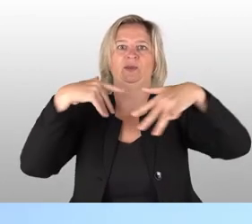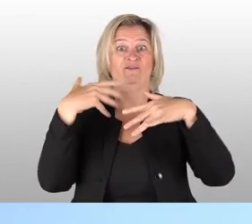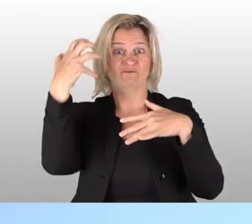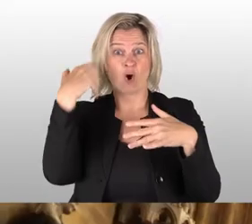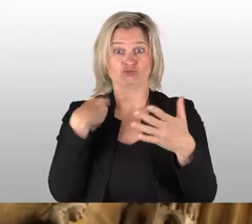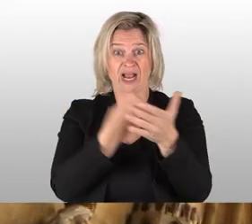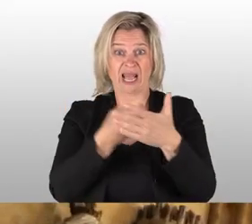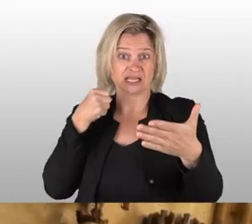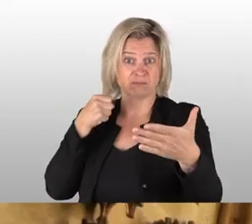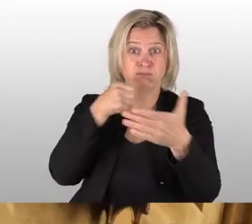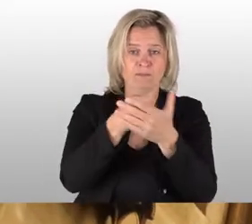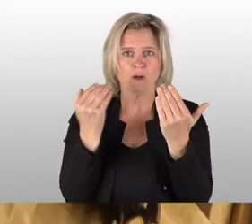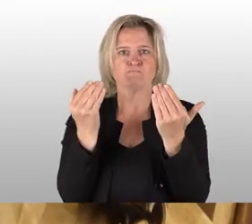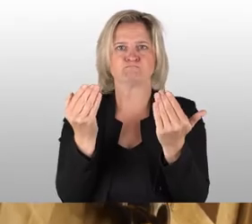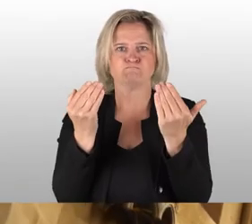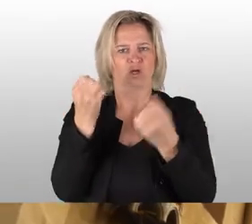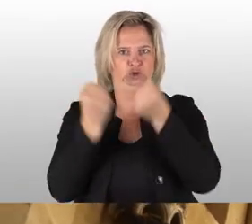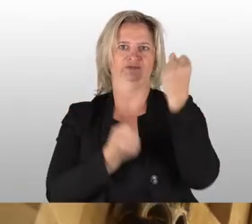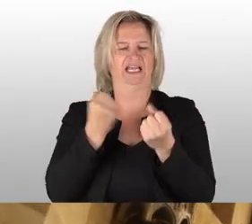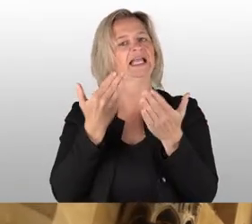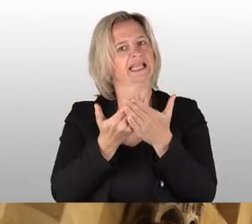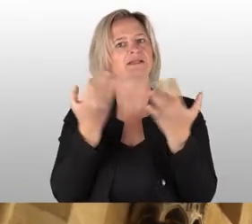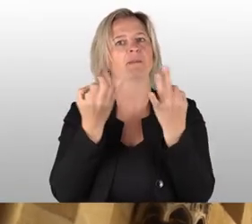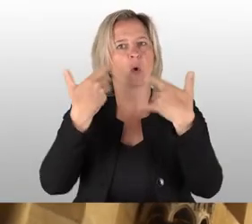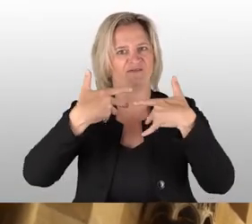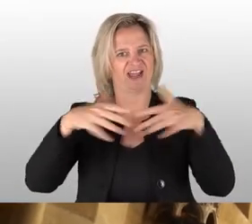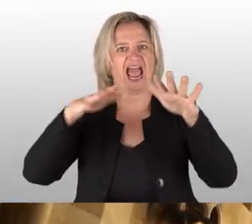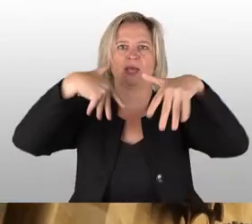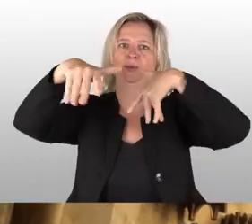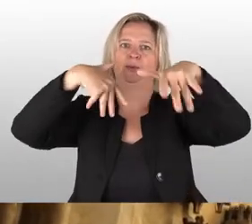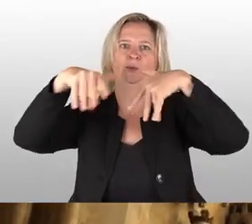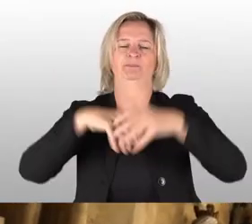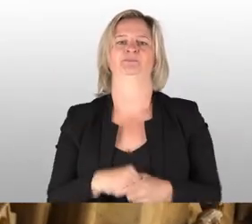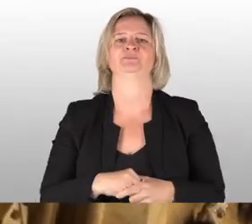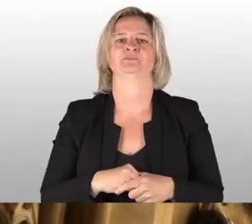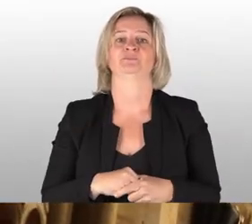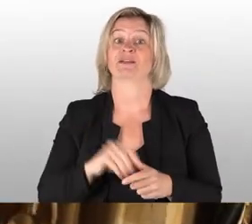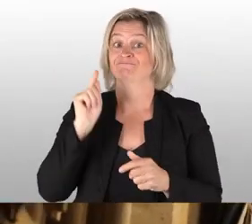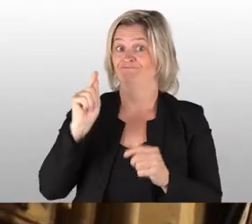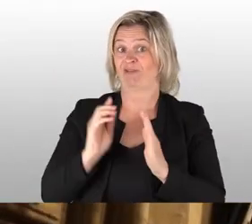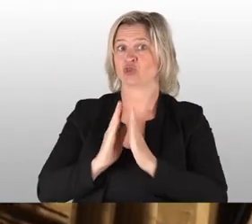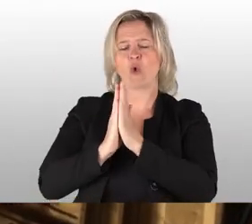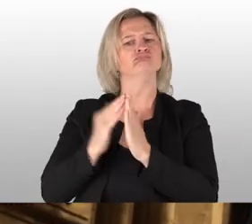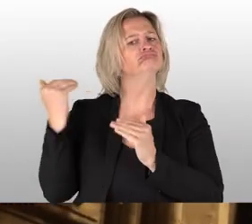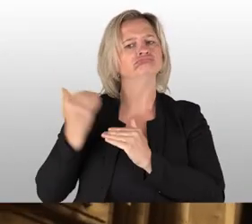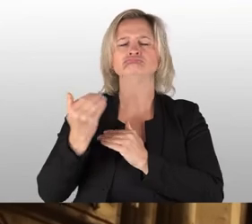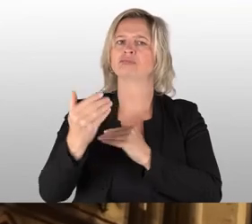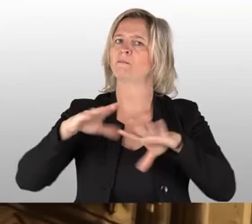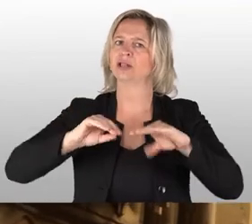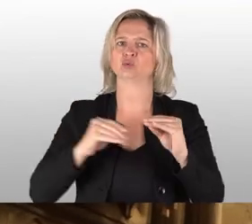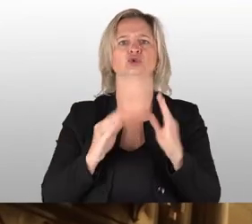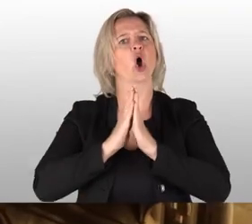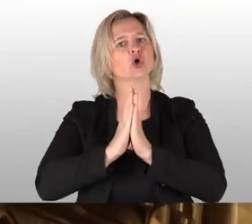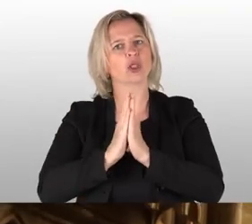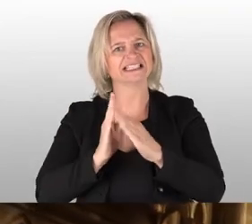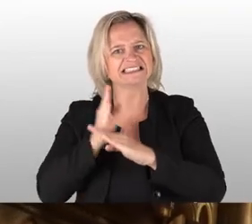Fassade peitscht, hält das Ganze nicht. Der Meisner Dom wird natürlich auch aktiv genutzt für Gottesdienste. Wer